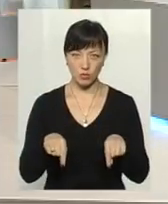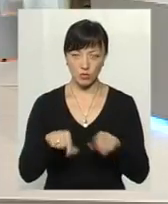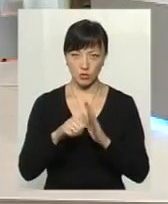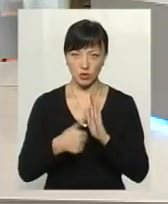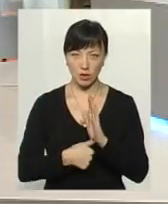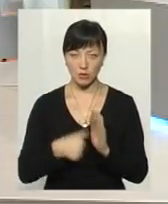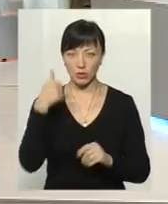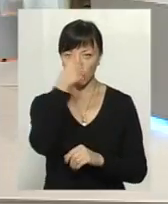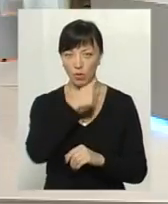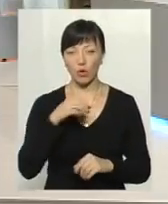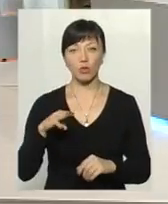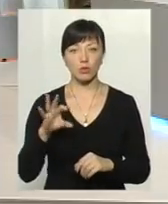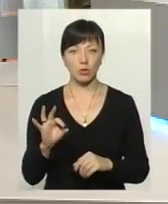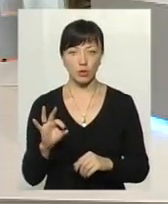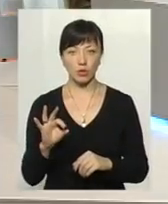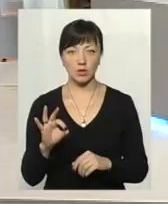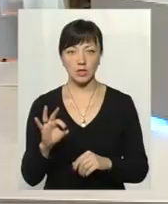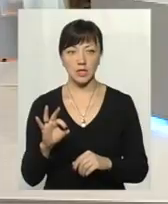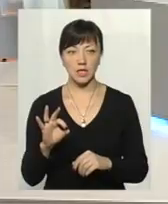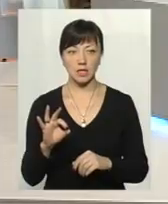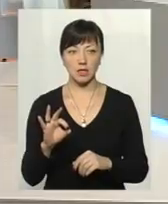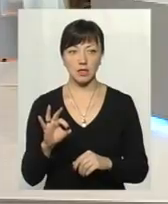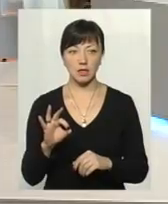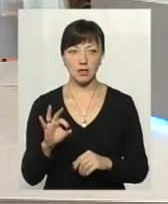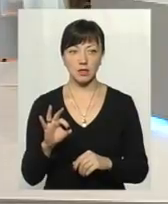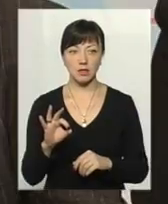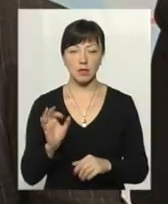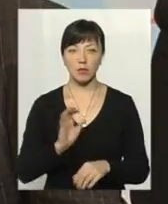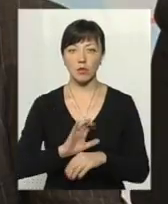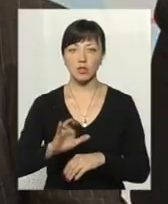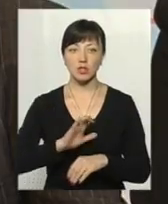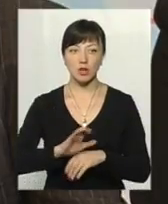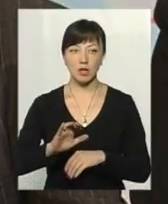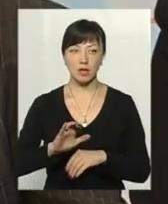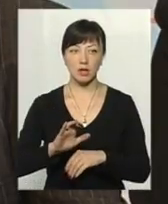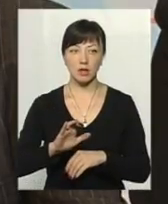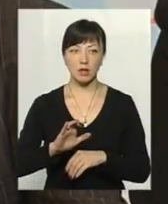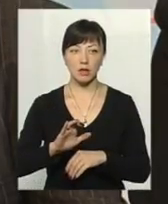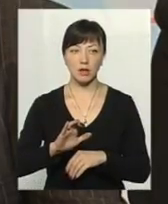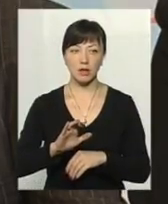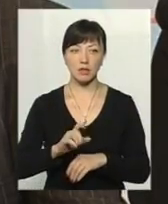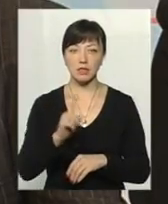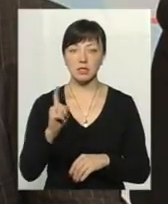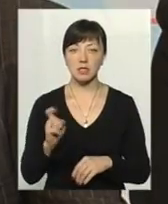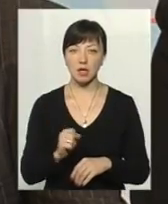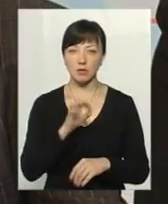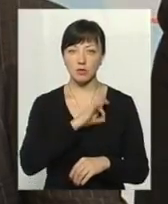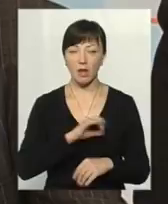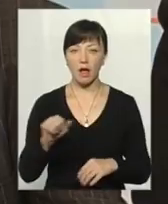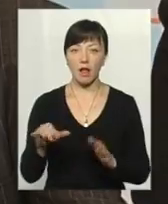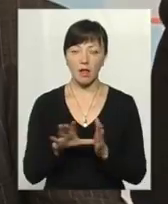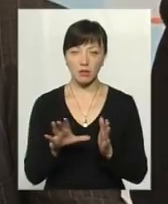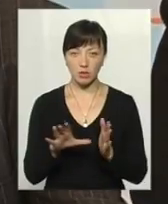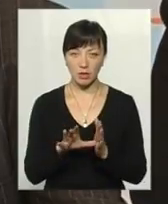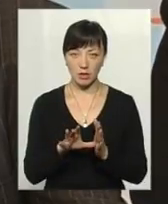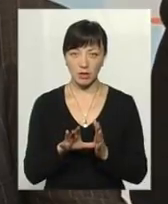року, то постачання за споживання електричної